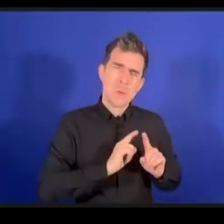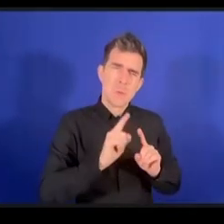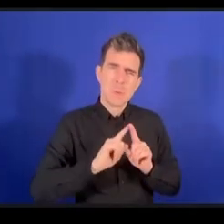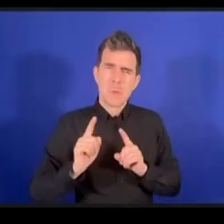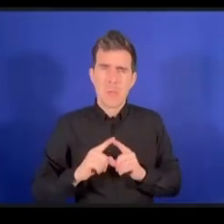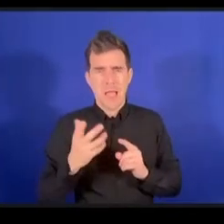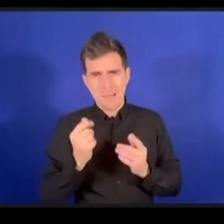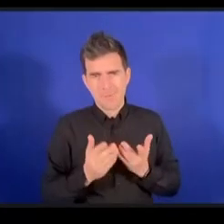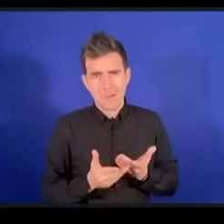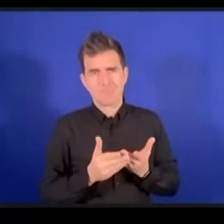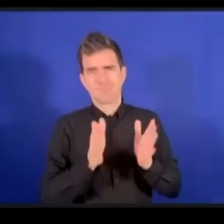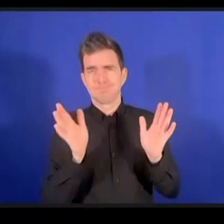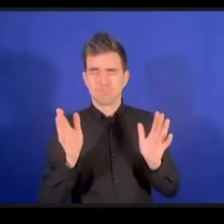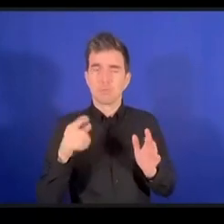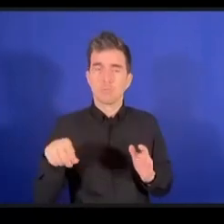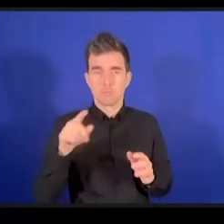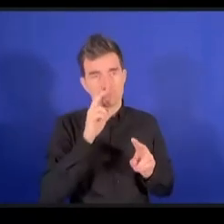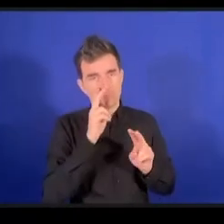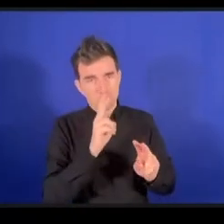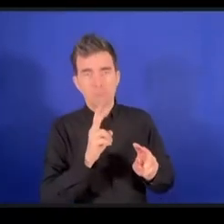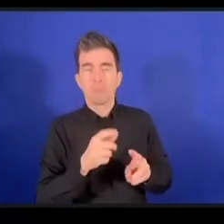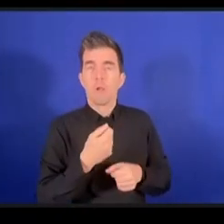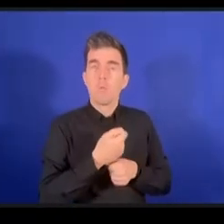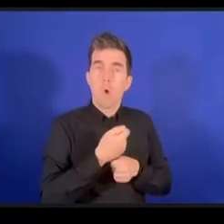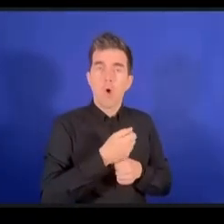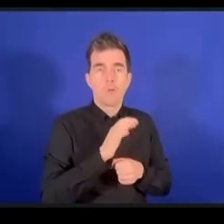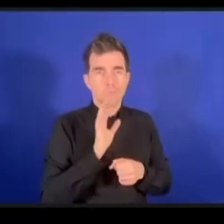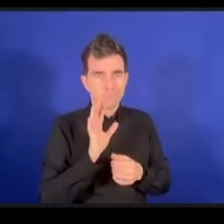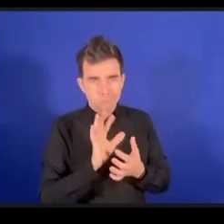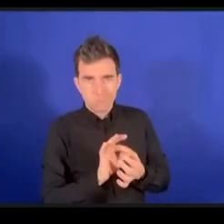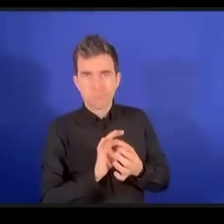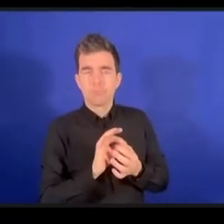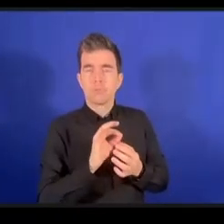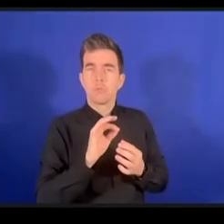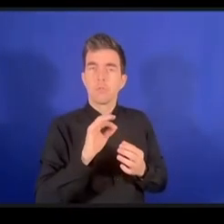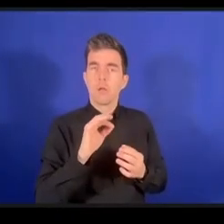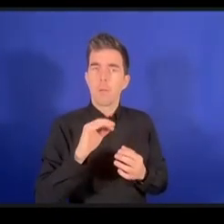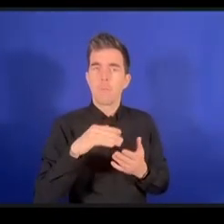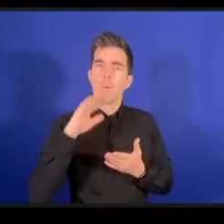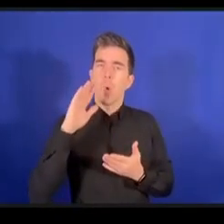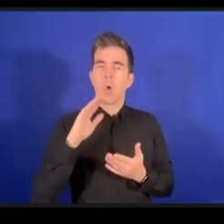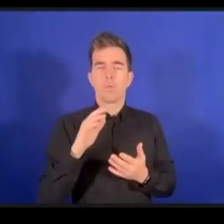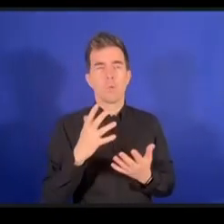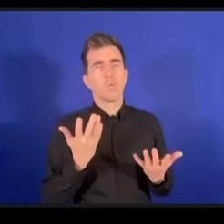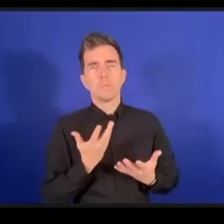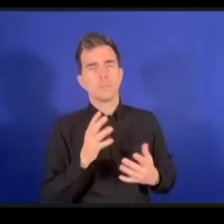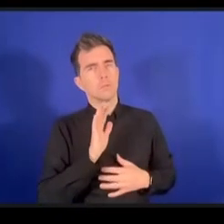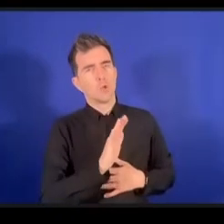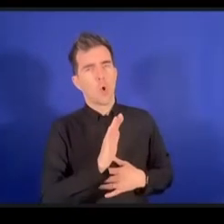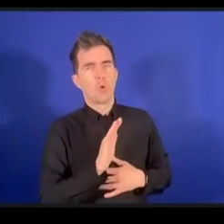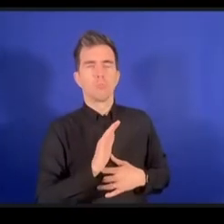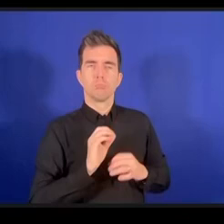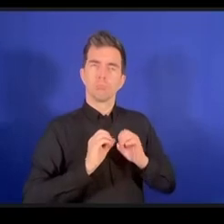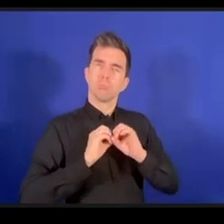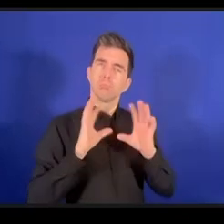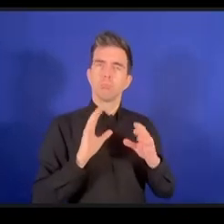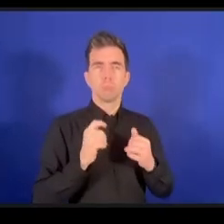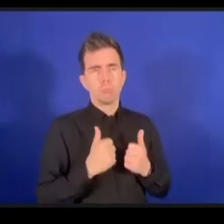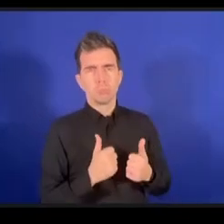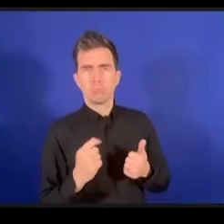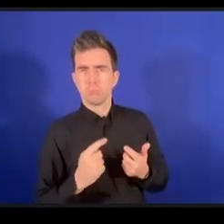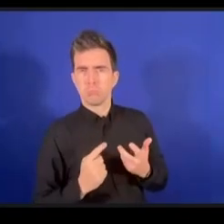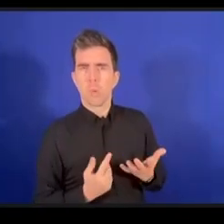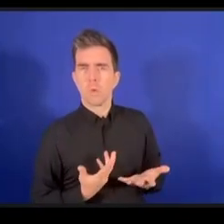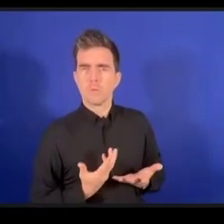المبادئ في حين أن إئتلافات أخرى تعمل على التطبيقات مثل النفاذ إلى الإنترنت ومسائل